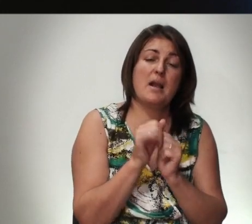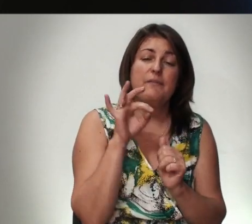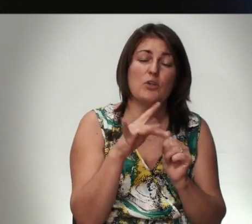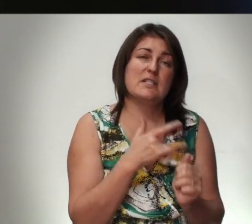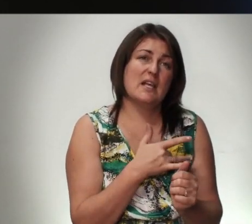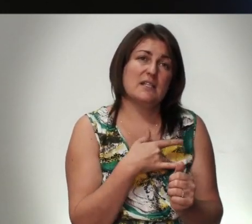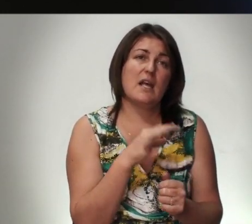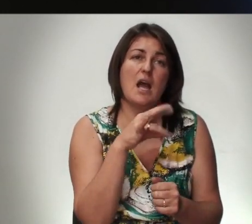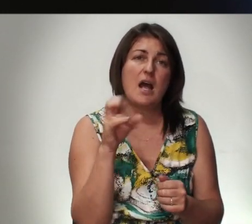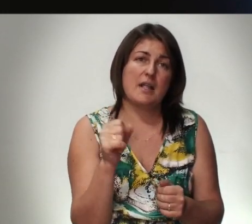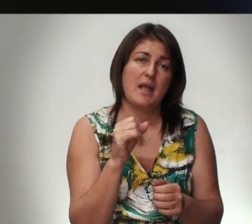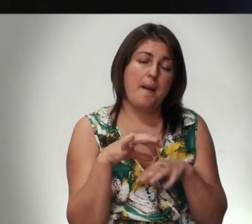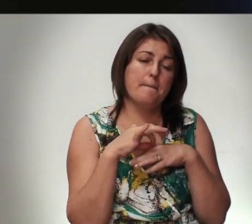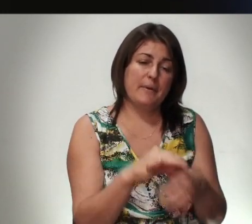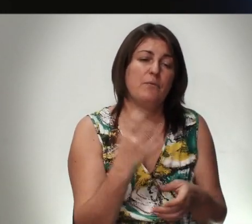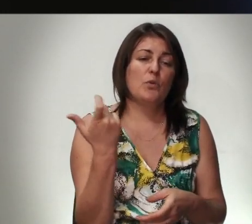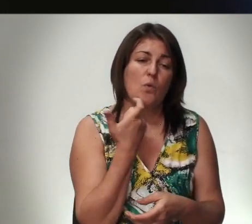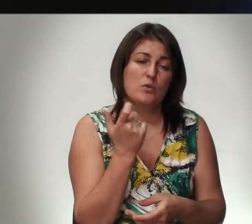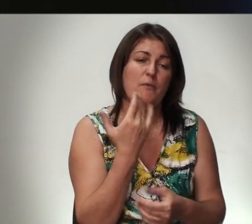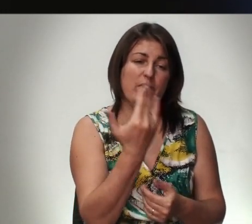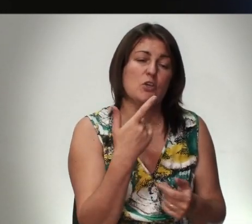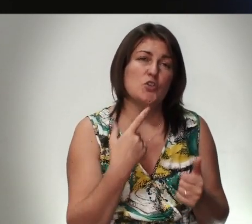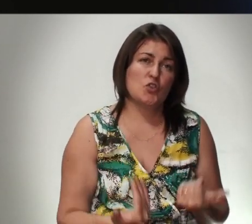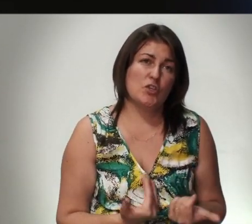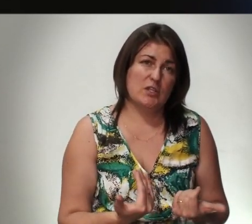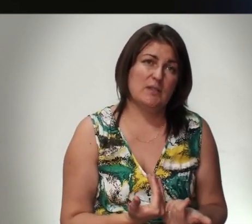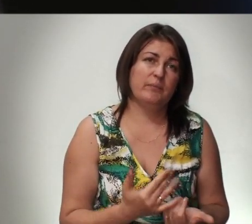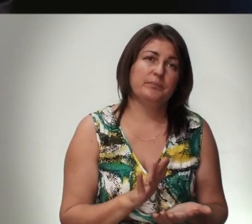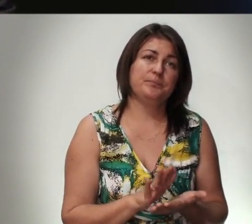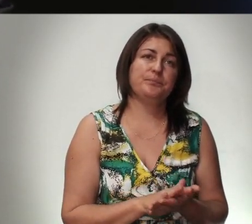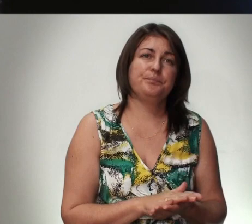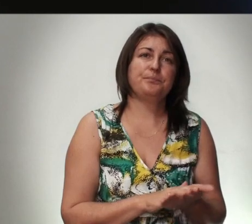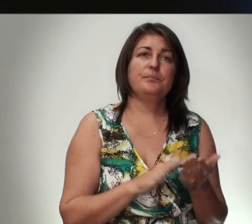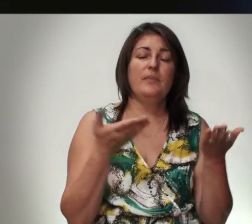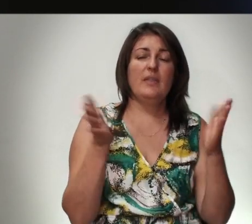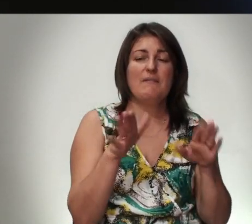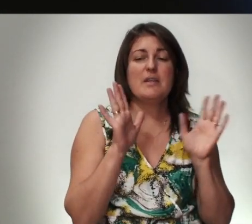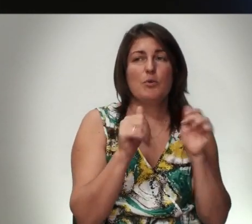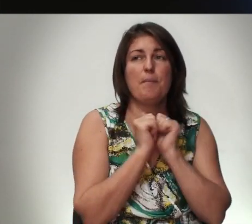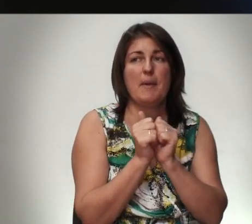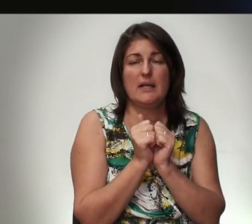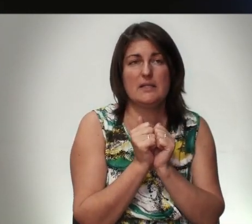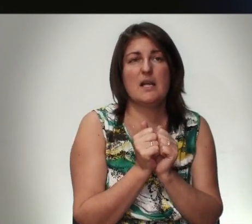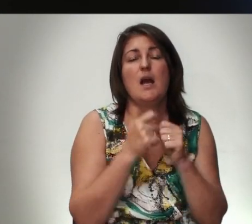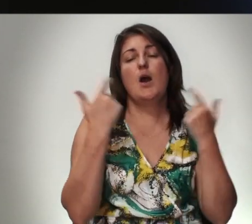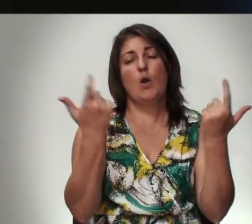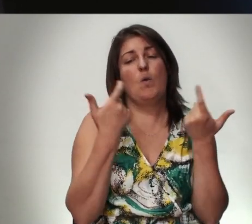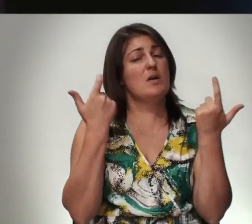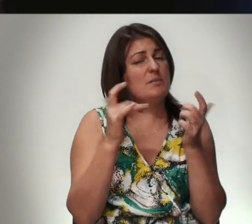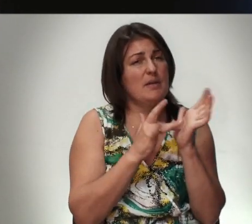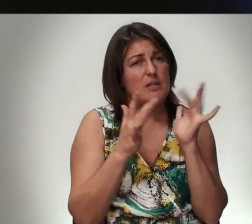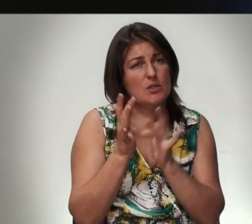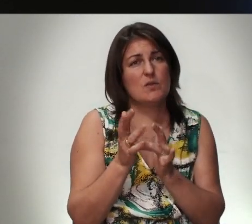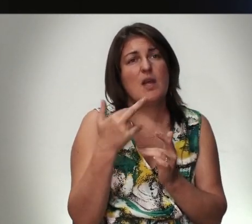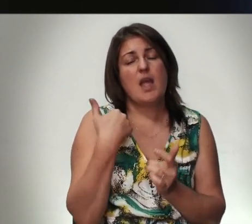Сердца Она Приводит Господа В Их Жизнь Давайте Будем Молиться Господа Иисусе